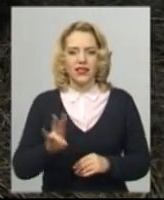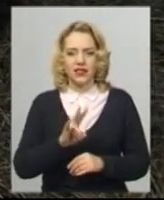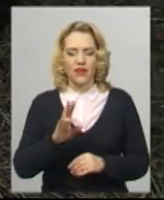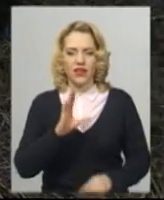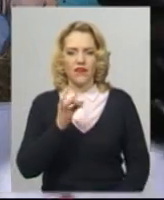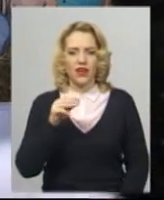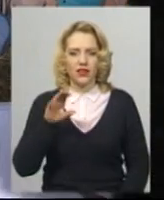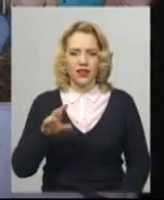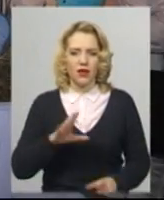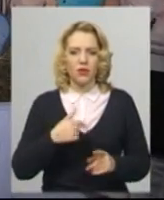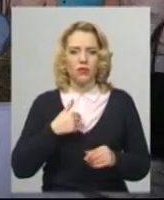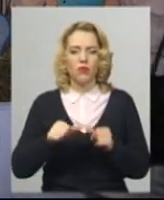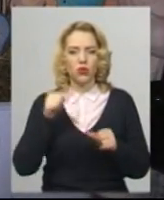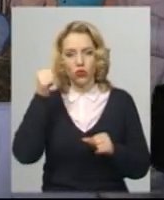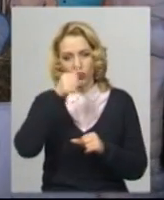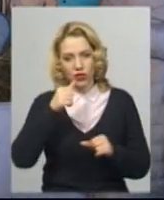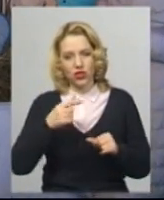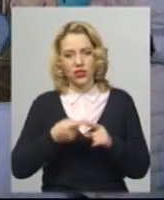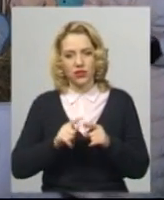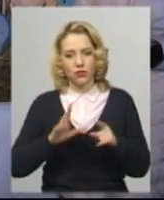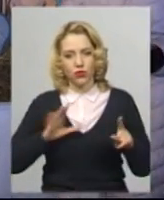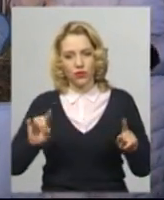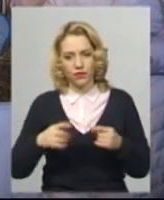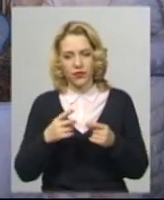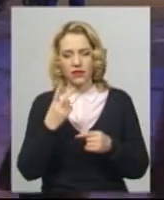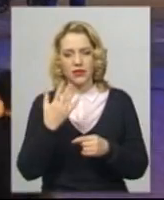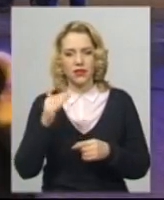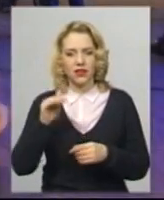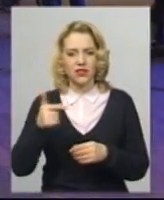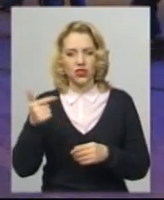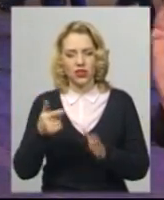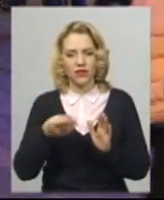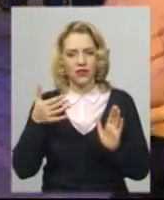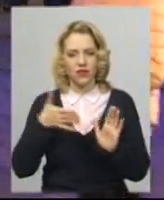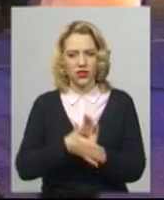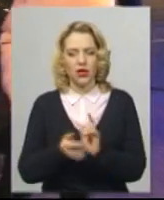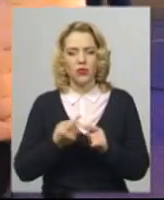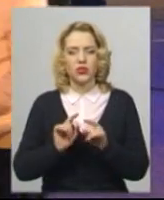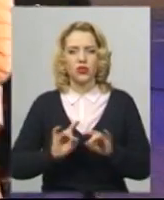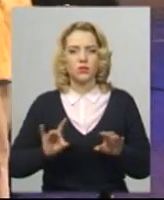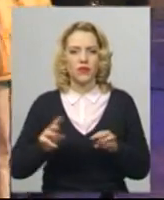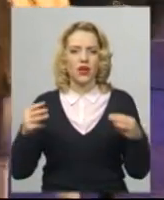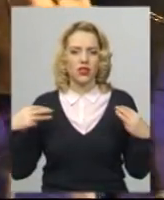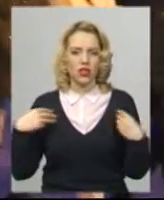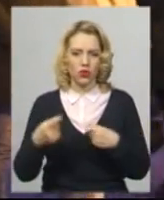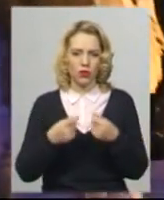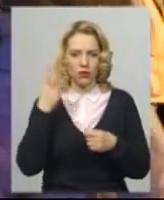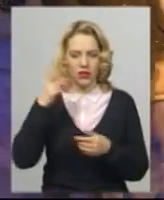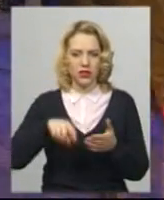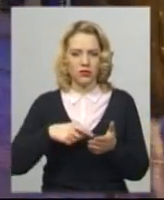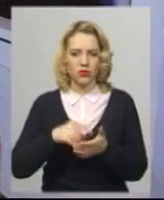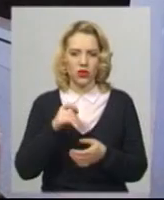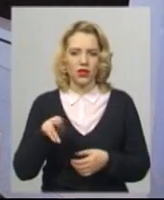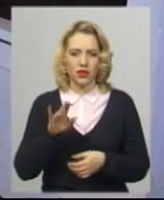минулорічно, на яку було витрачено з міського бюджету 25 тисяч гривень. Про це розповів начальник управління культури і туризму Хмельницької міської ради